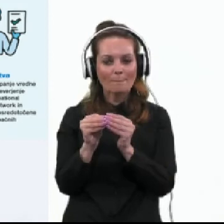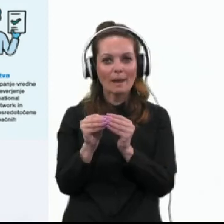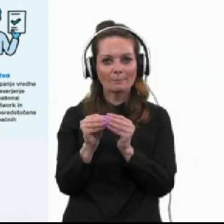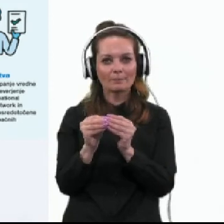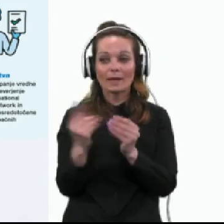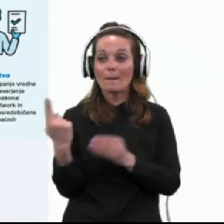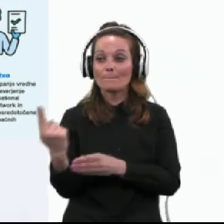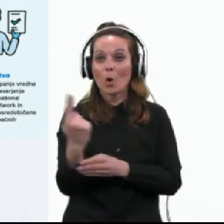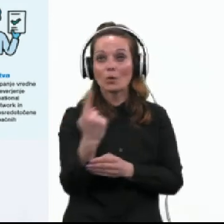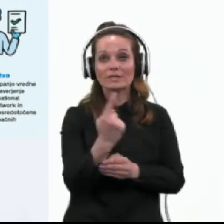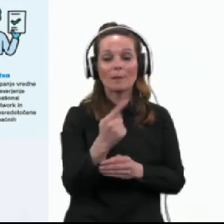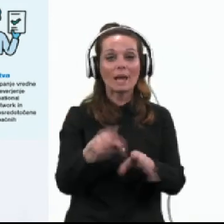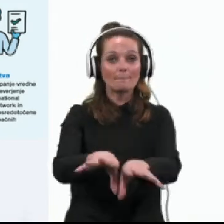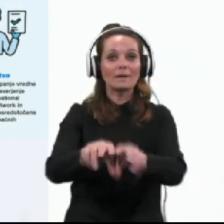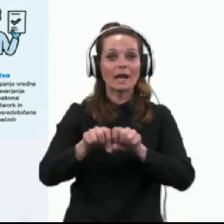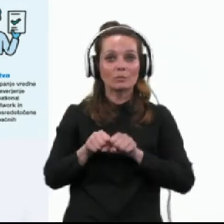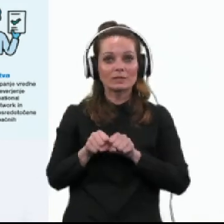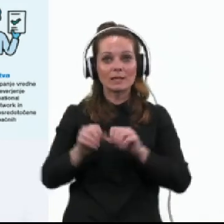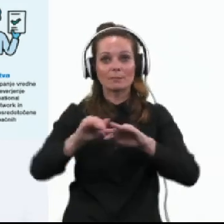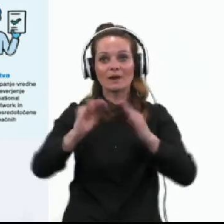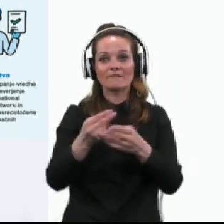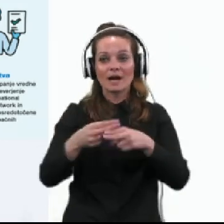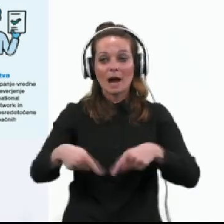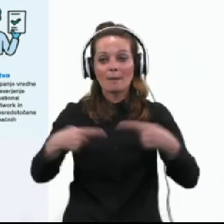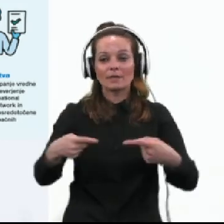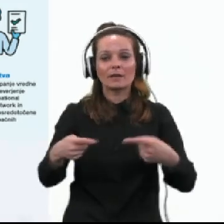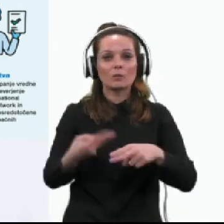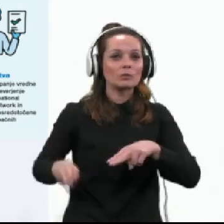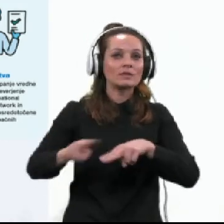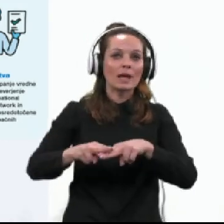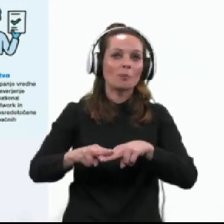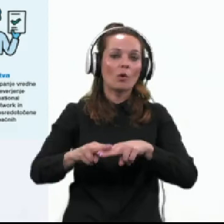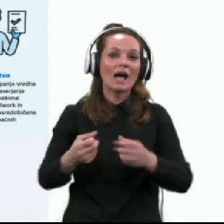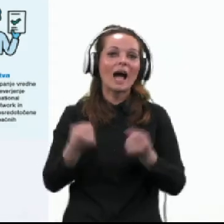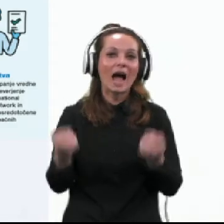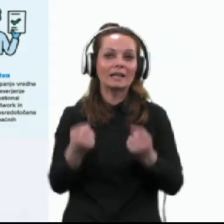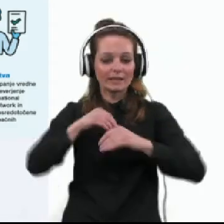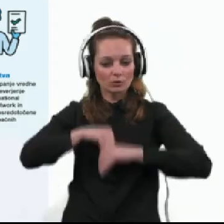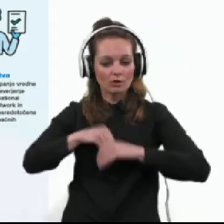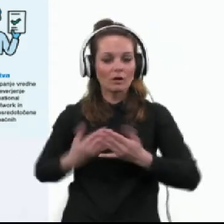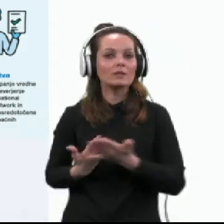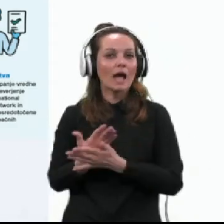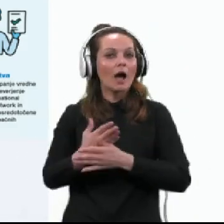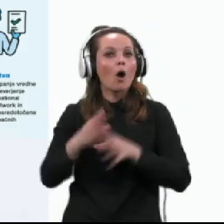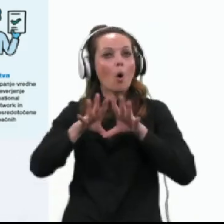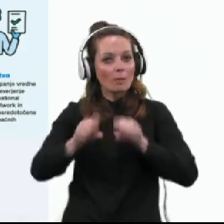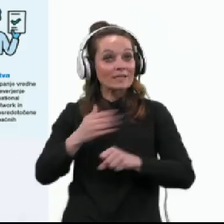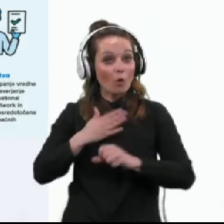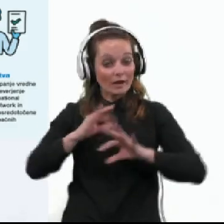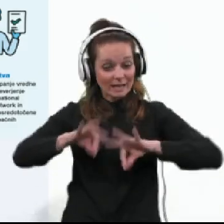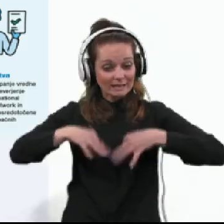torej posamezniki prevzemamo v pandemiji vse bolj aktivno vlogo pri upravljanju svojega zdravja,